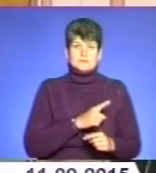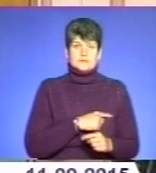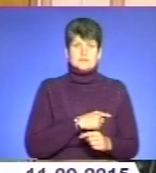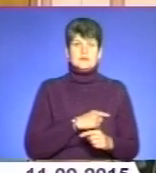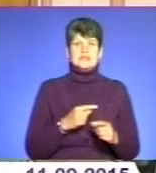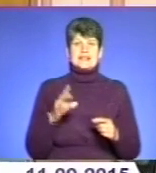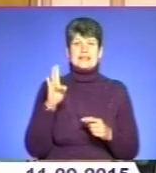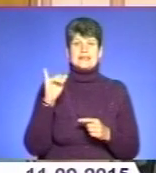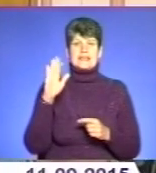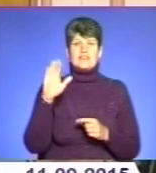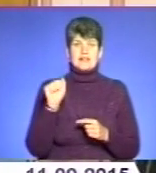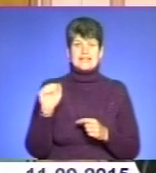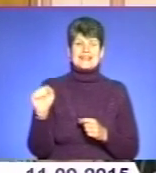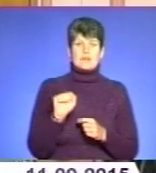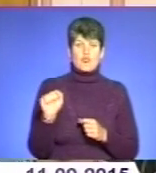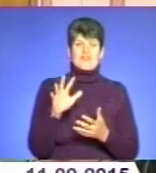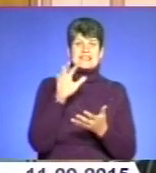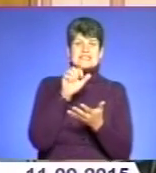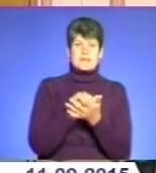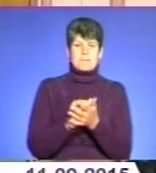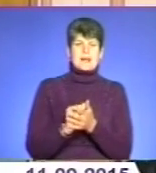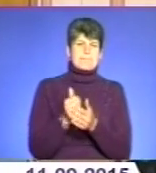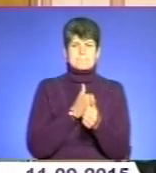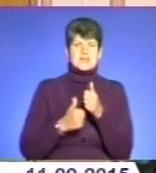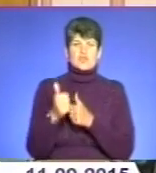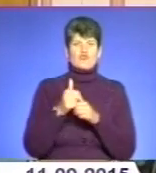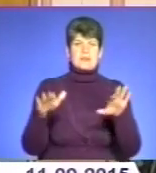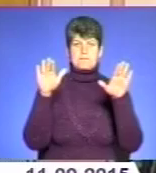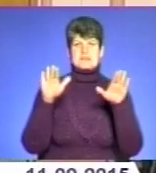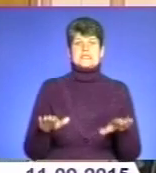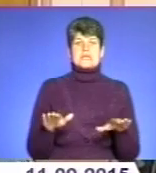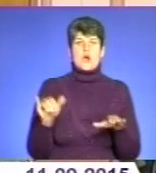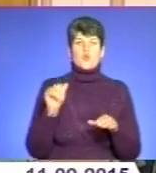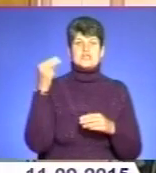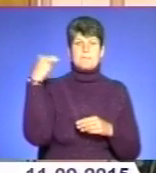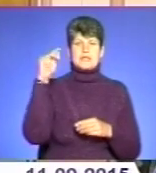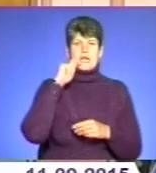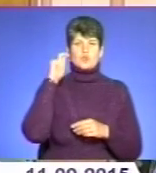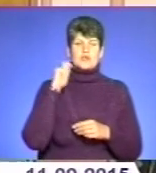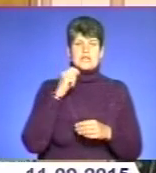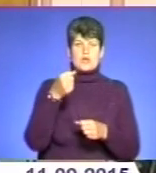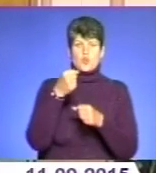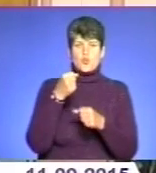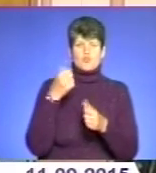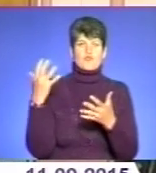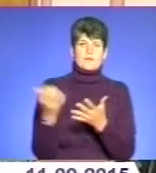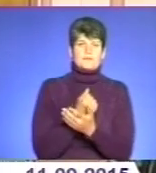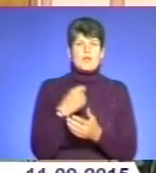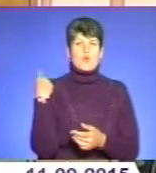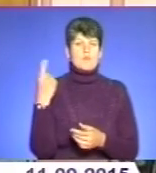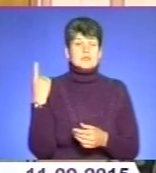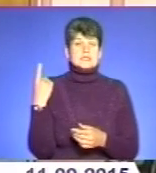Нева Тереболя. Займає передові місця у чемпіонаті і виграші Кубок області.